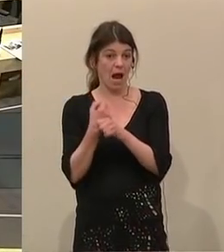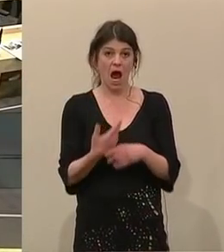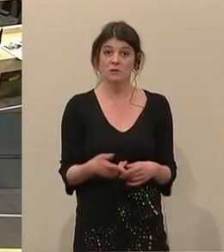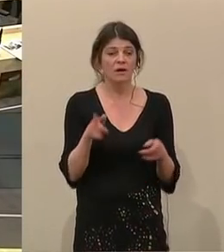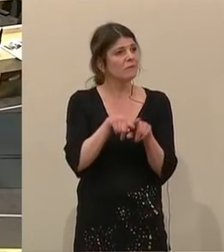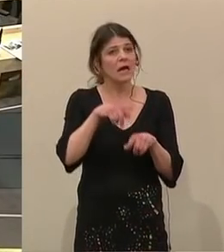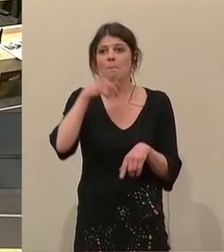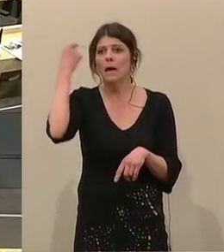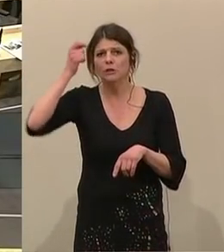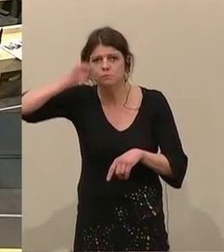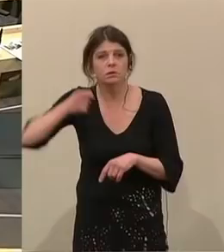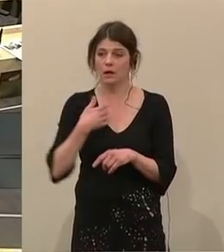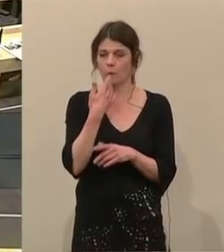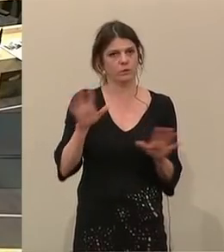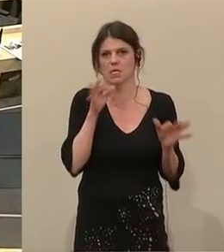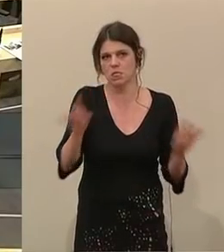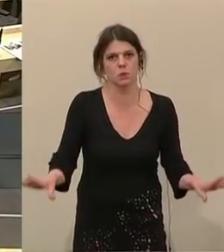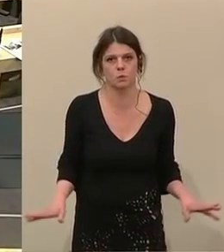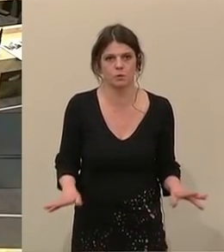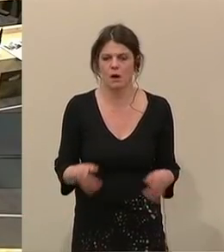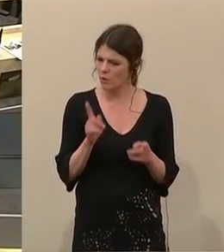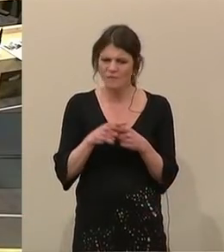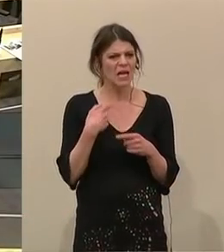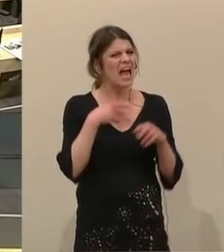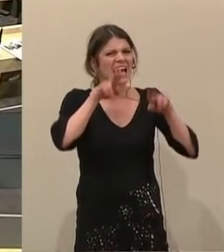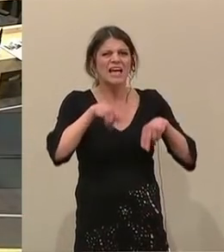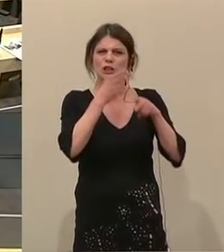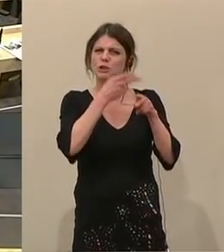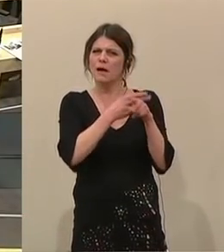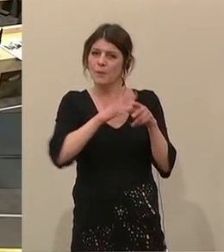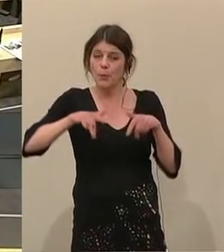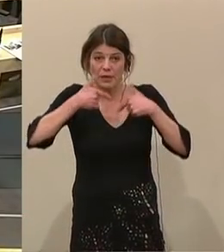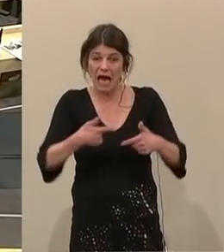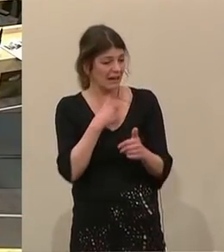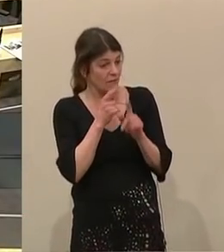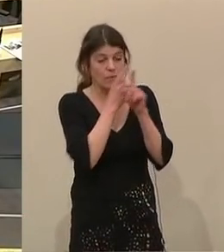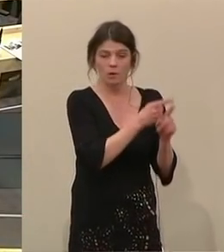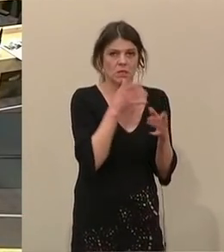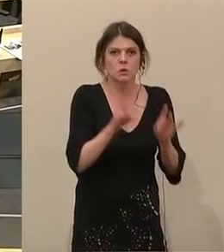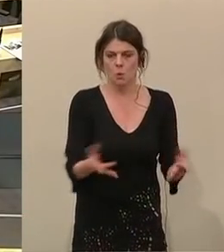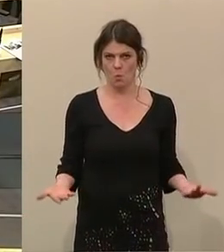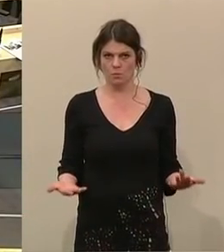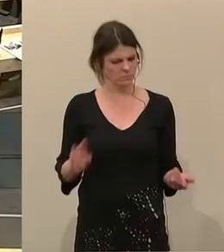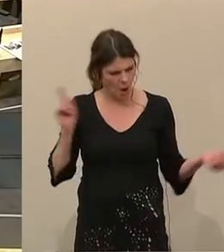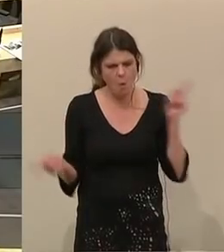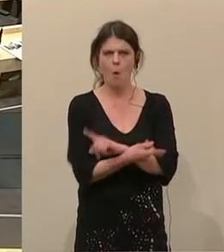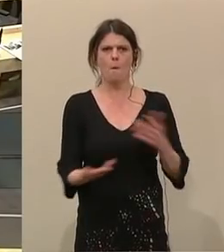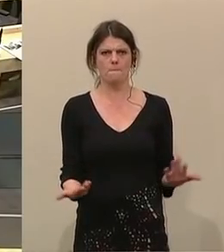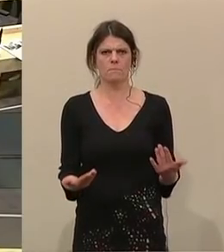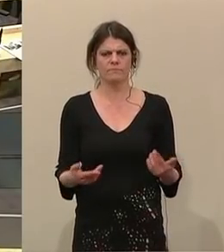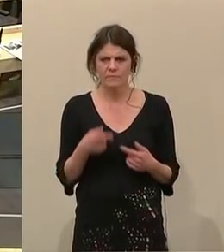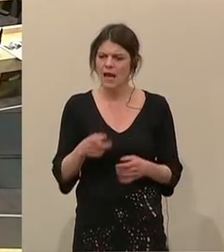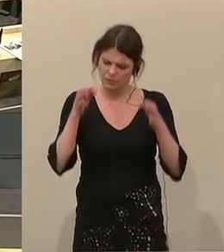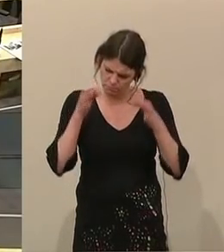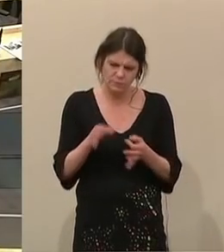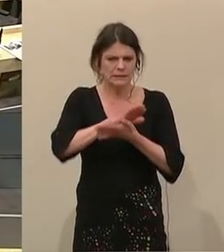Unmenschlichkeit oder mit einem Nicht-Einhalten von rechtsstaatlichen Prinzipien überhaupt nichts zu tun. Es ist das Gegenteil davon. Es